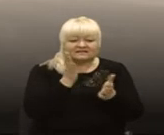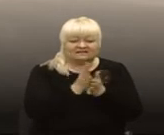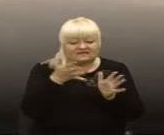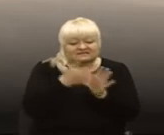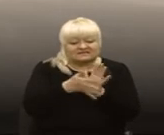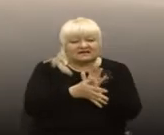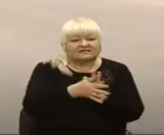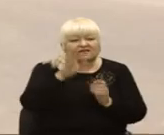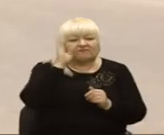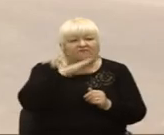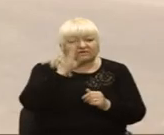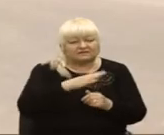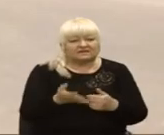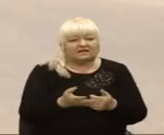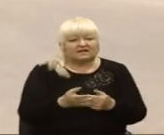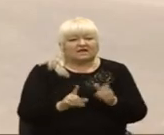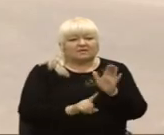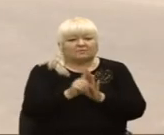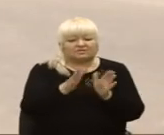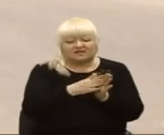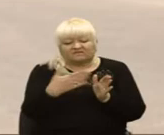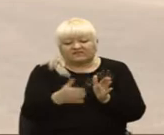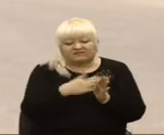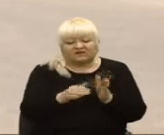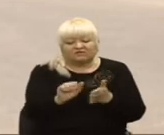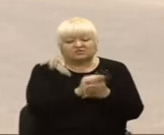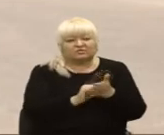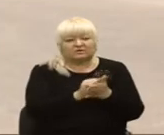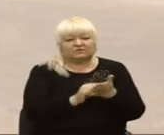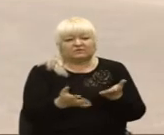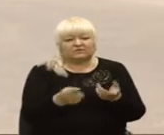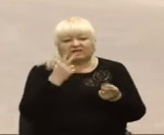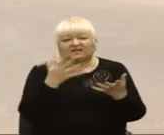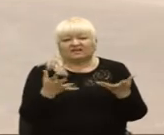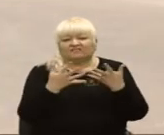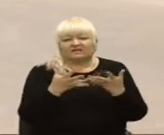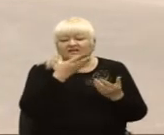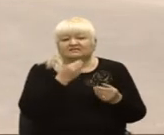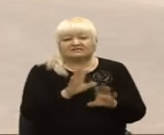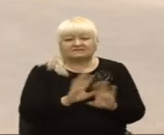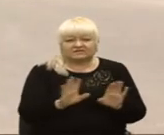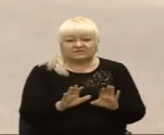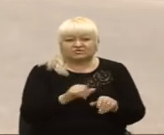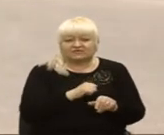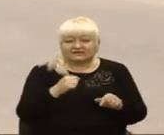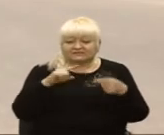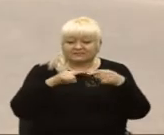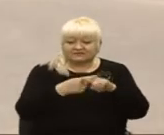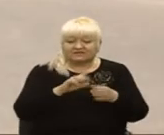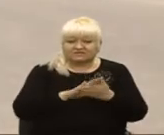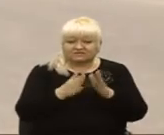затікає вода, починає відвалюватися штукатурка. Вигляд не зовсім естетичний. Сам технічний стан